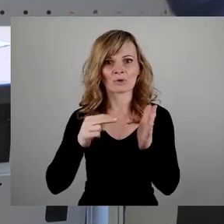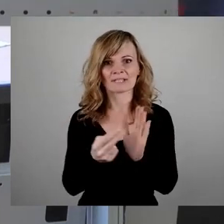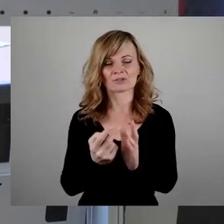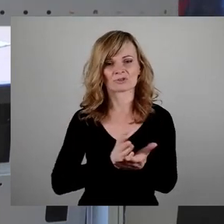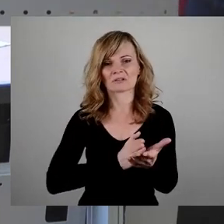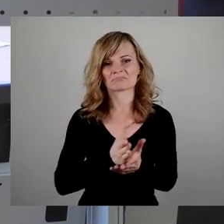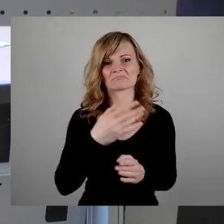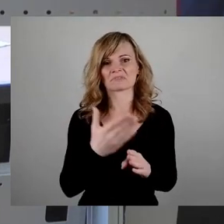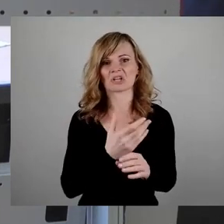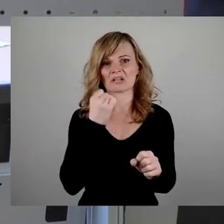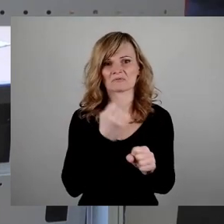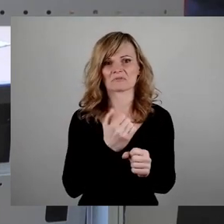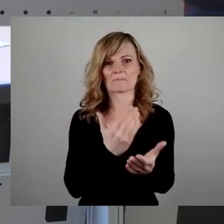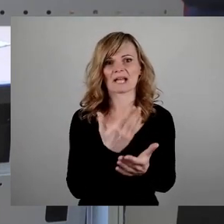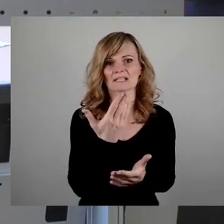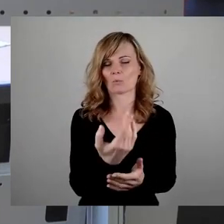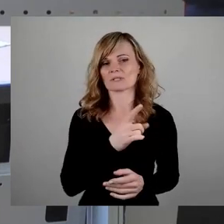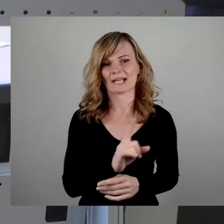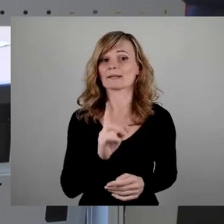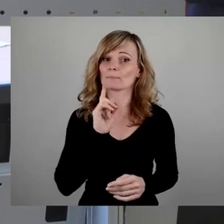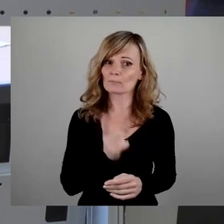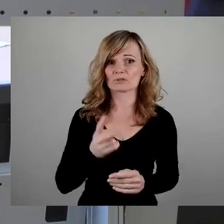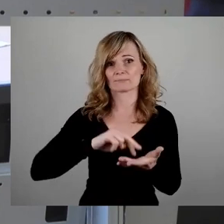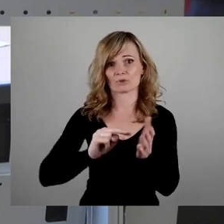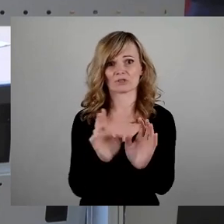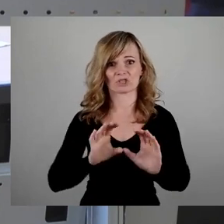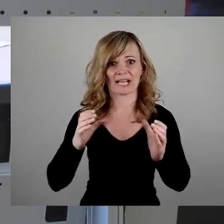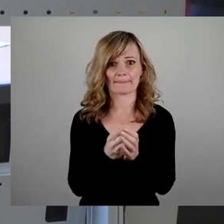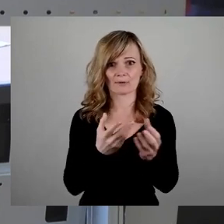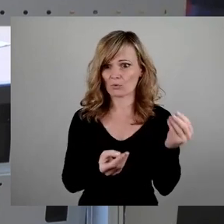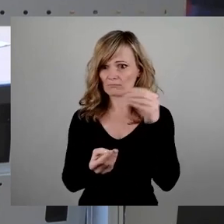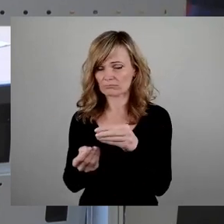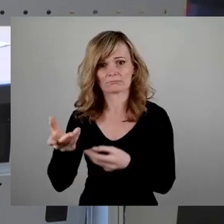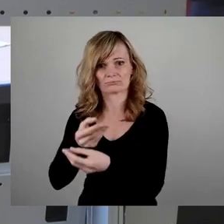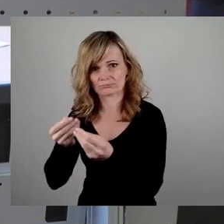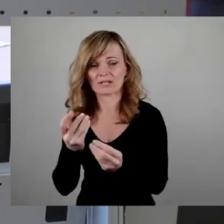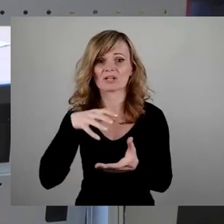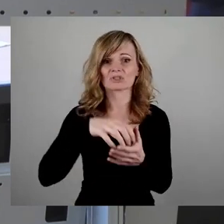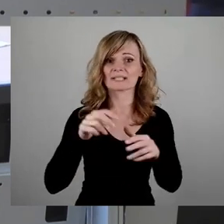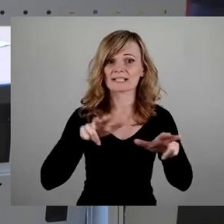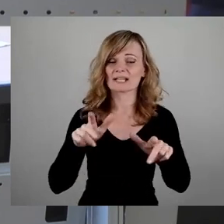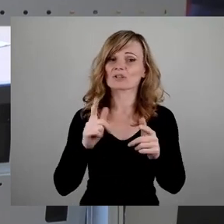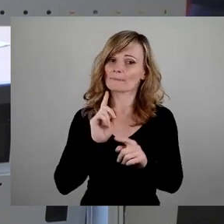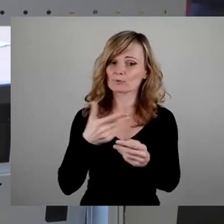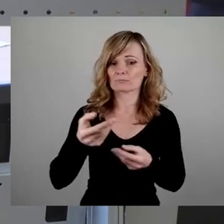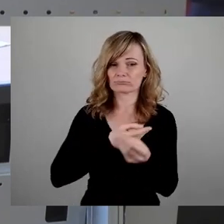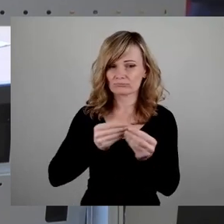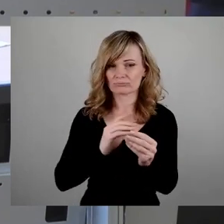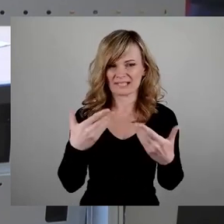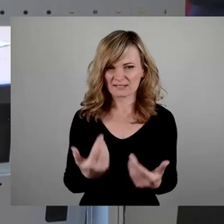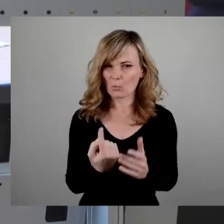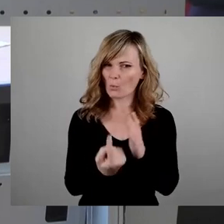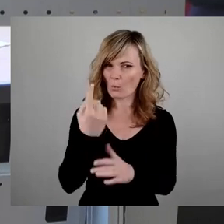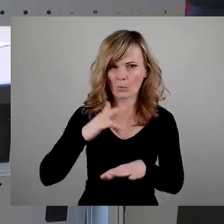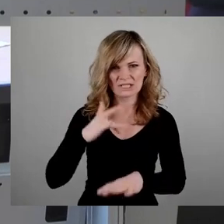Das gehört natürlich in die politischen Gremien. Das gehört natürlich in der Stadtgesellschaft diskutiert. Wie kann man denn derart unsensibel und